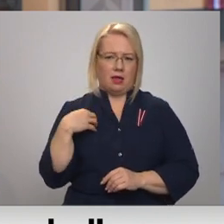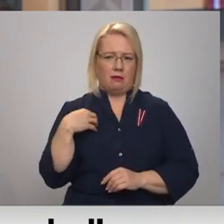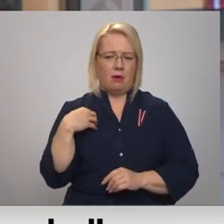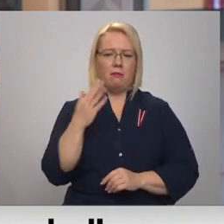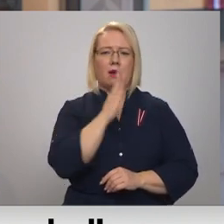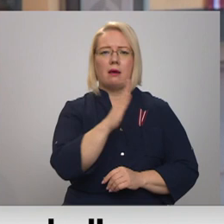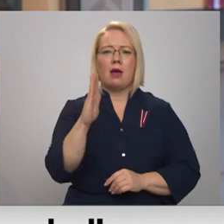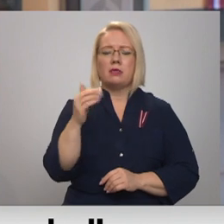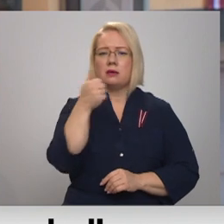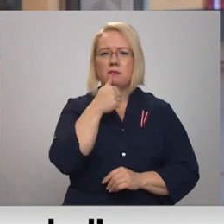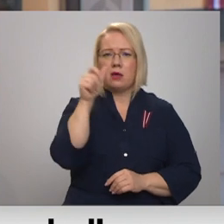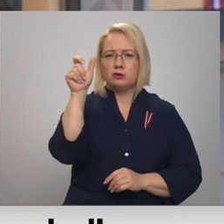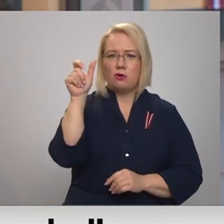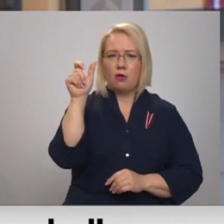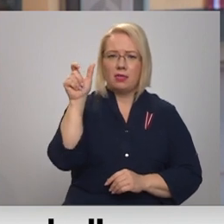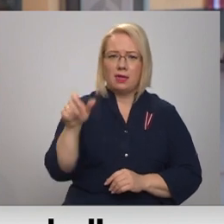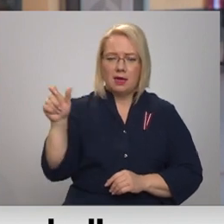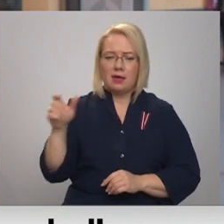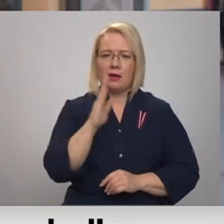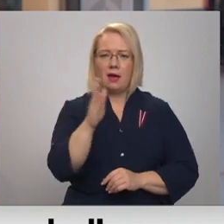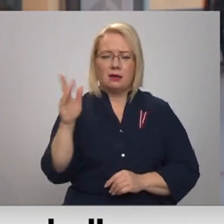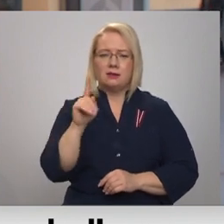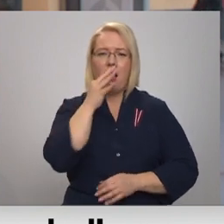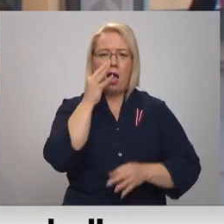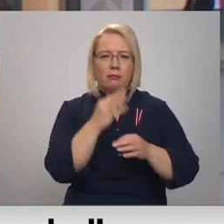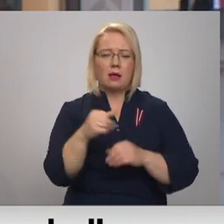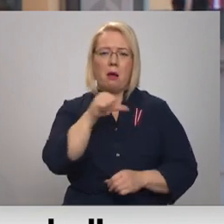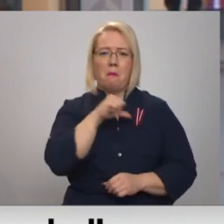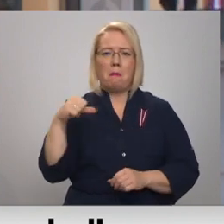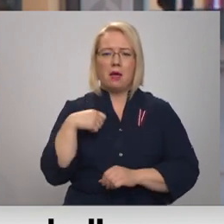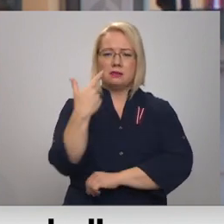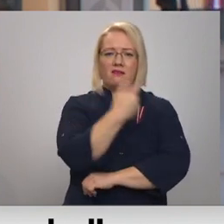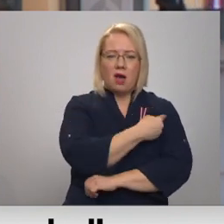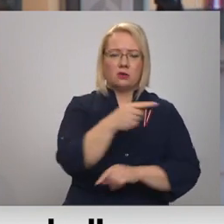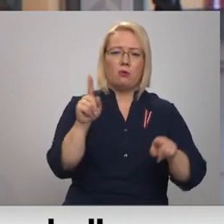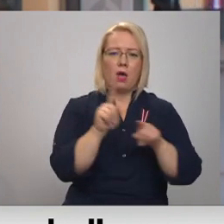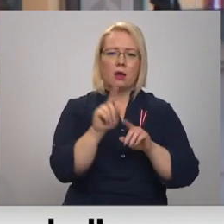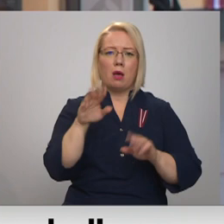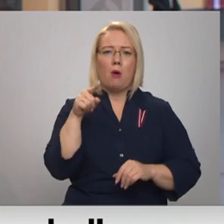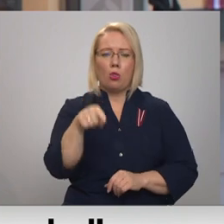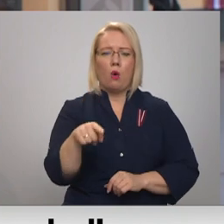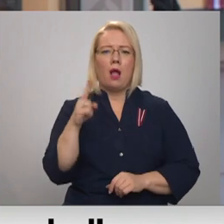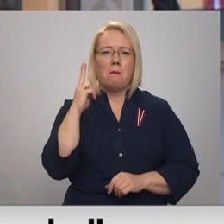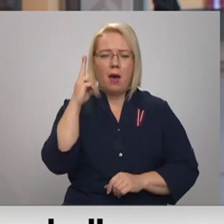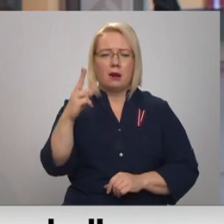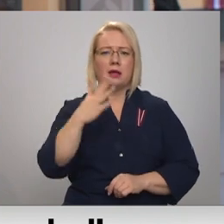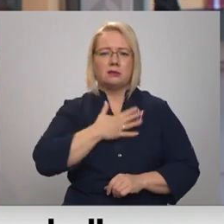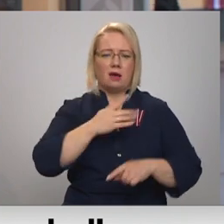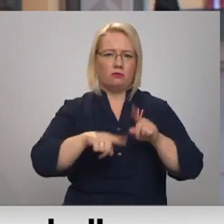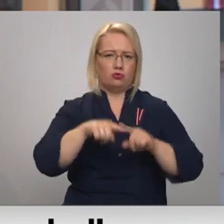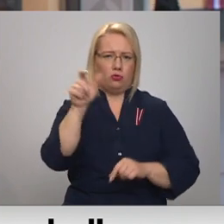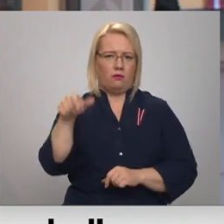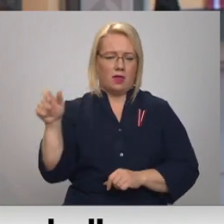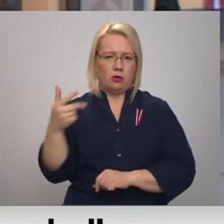personīgi ir atbildīgs par to, ka viņš pats vakcinējas un arī par to, ka viņš pārliecina savus tuviniekus